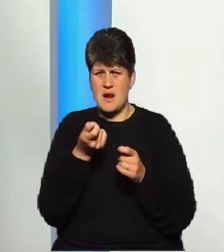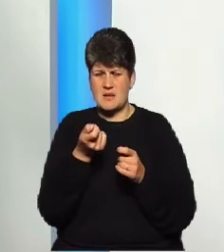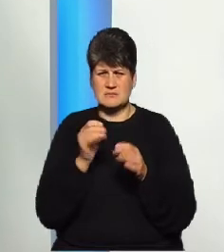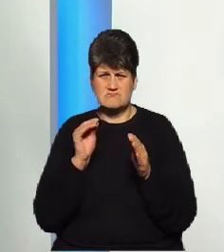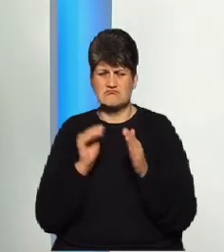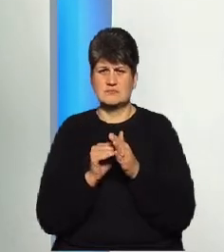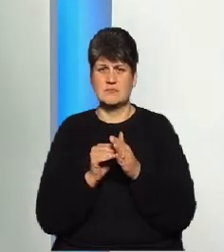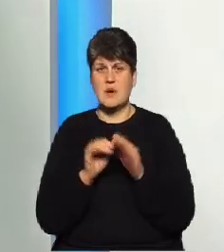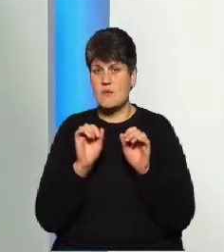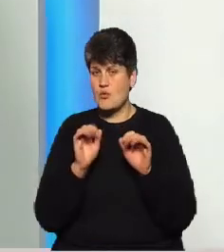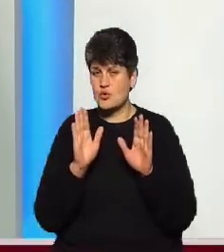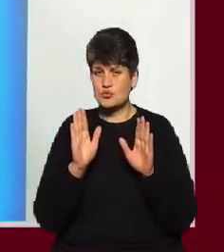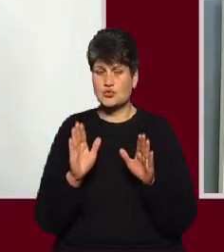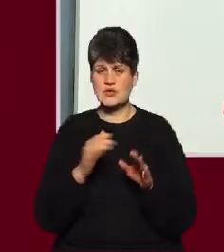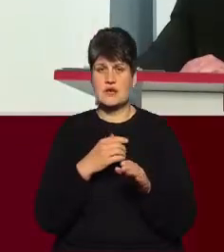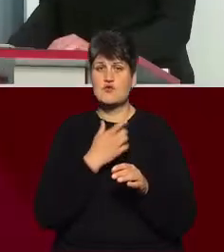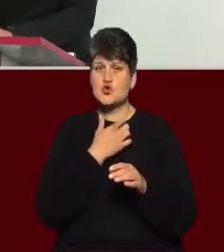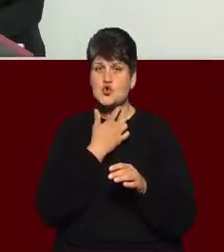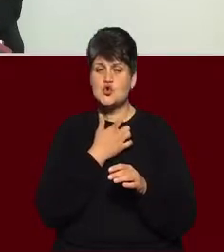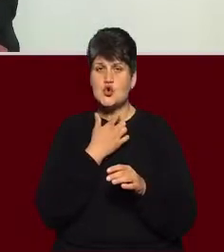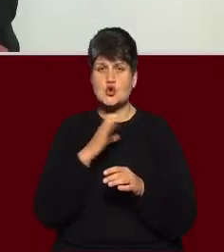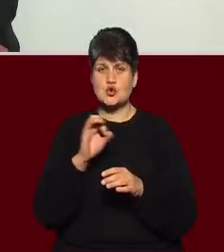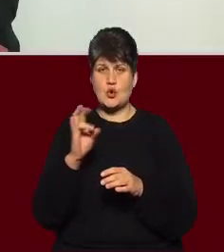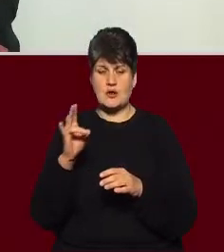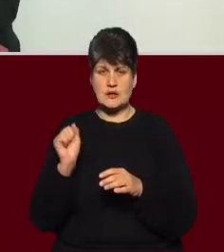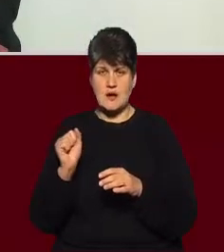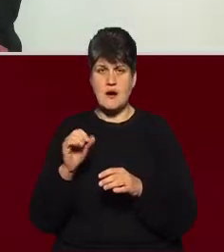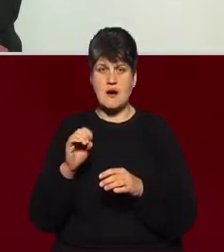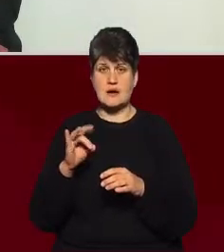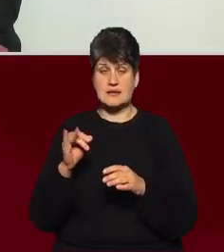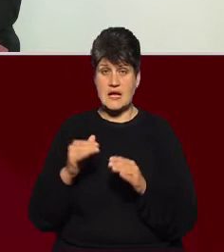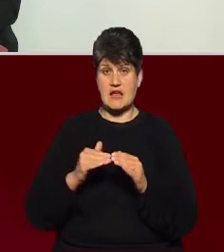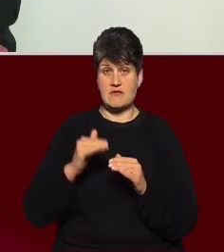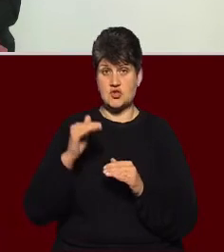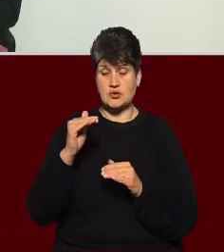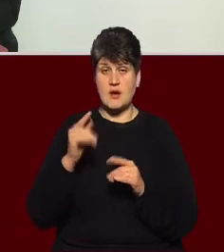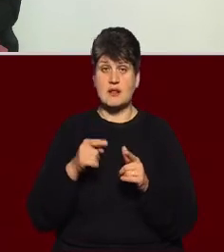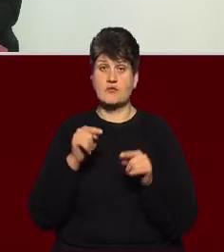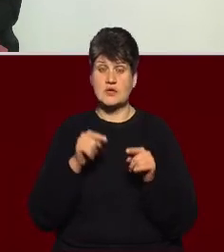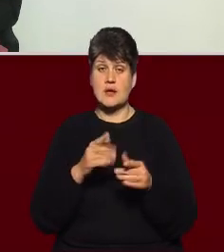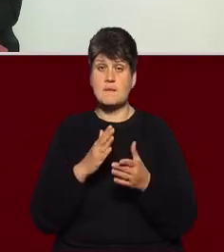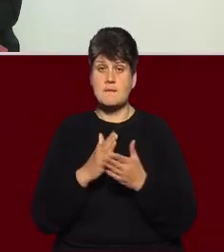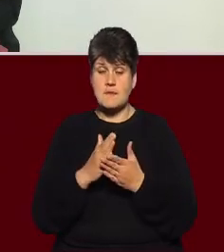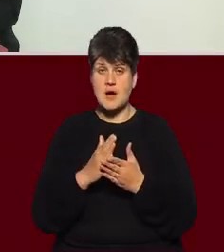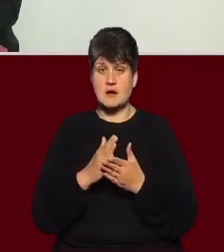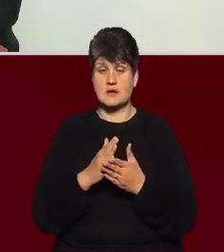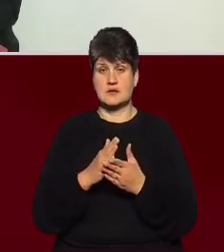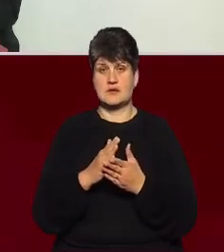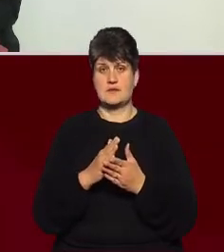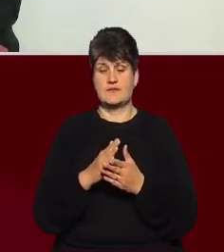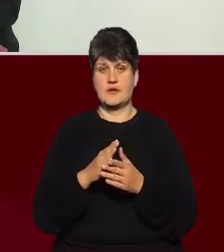в сонній артерії, внутрішня сонна артерія, вертебральна артерія і вище. Але вони мають властивість виразкуватися і током крові міттєво